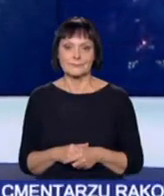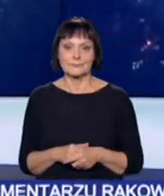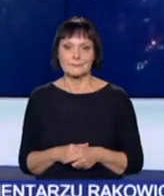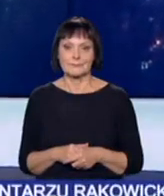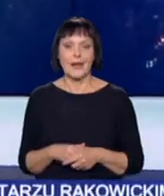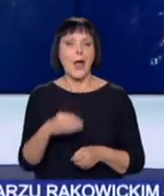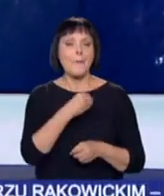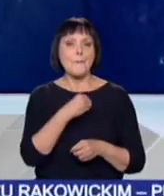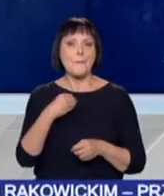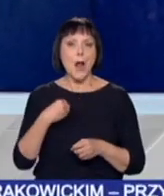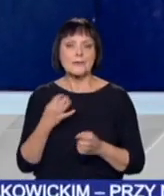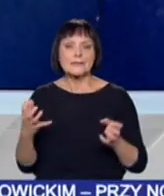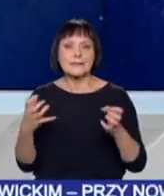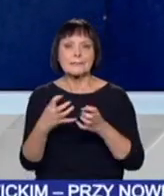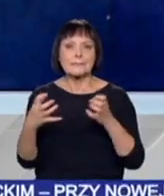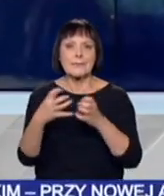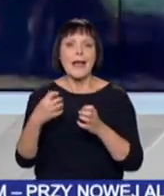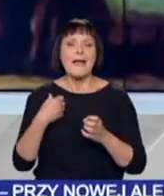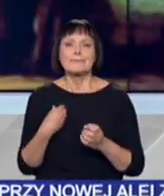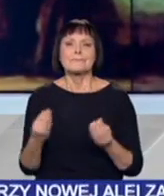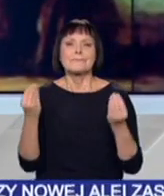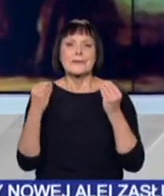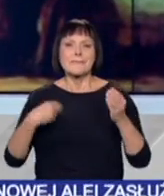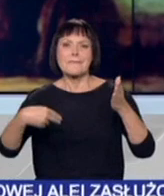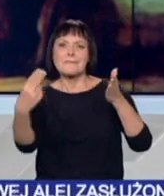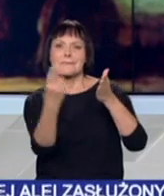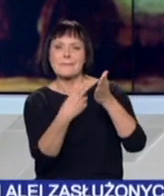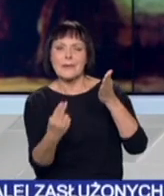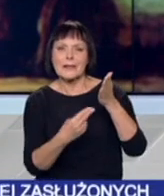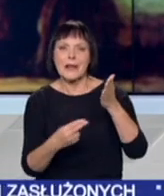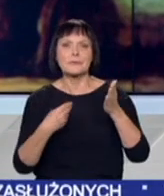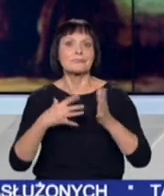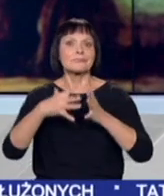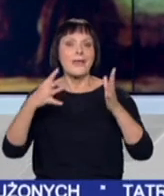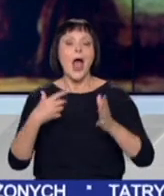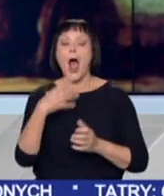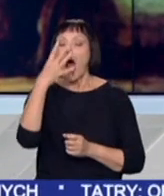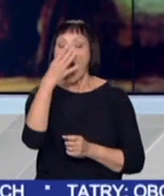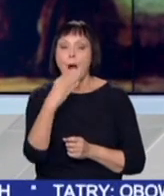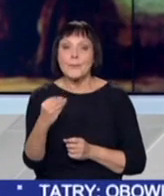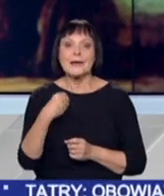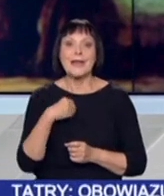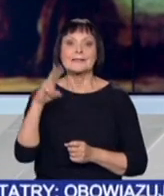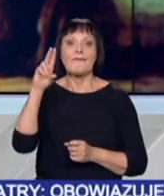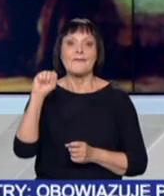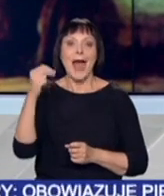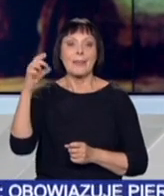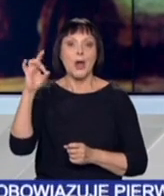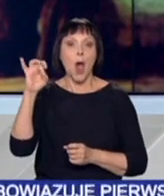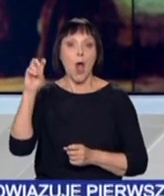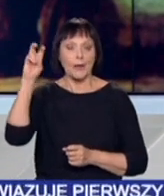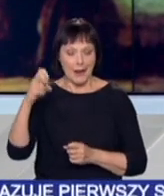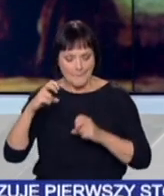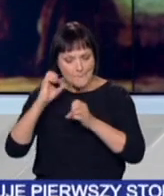Polska kolekcja dzieł geniuszy pędzla powiększyła się o obraz Wincenta Van Gogha. Badania